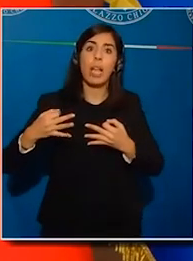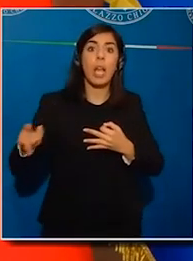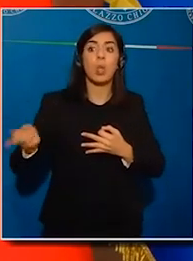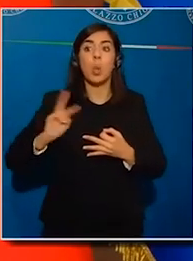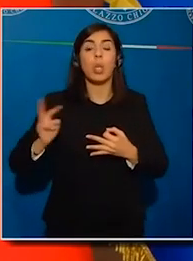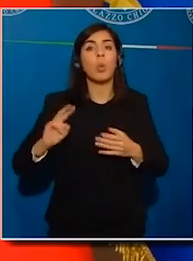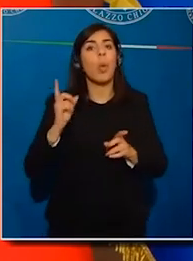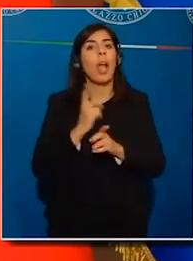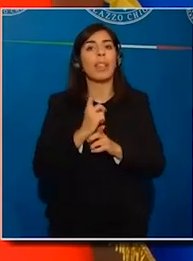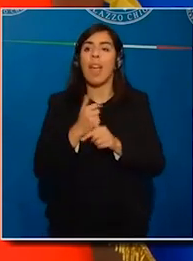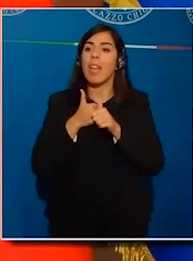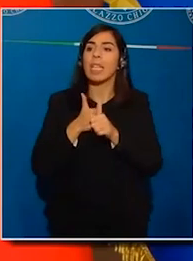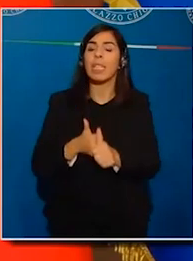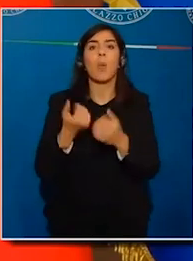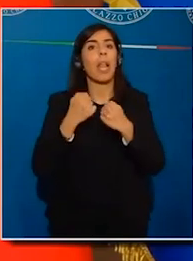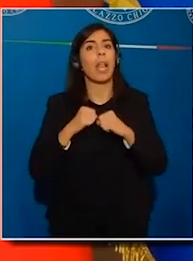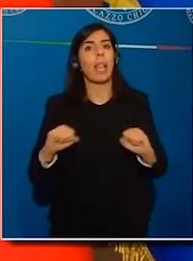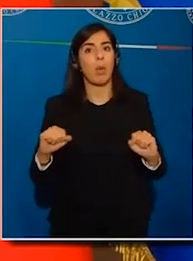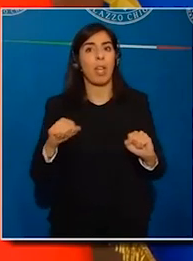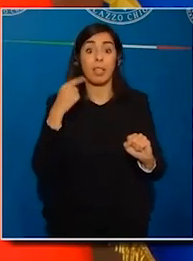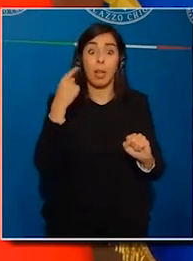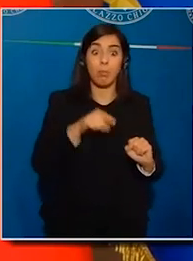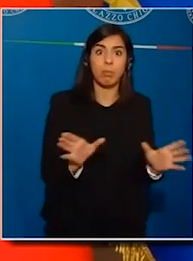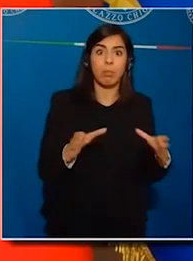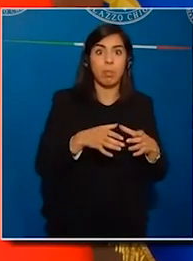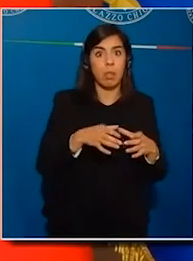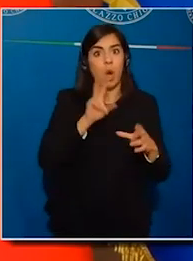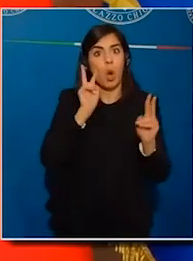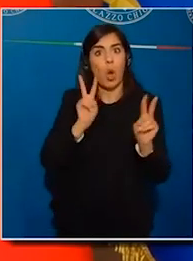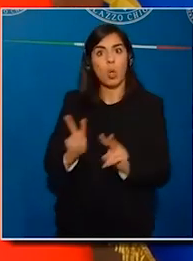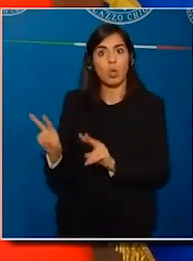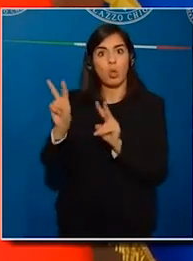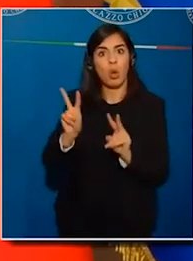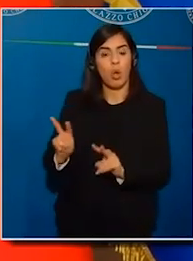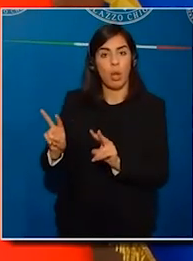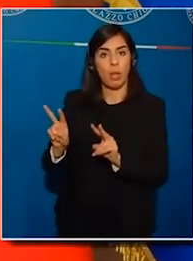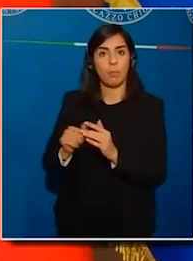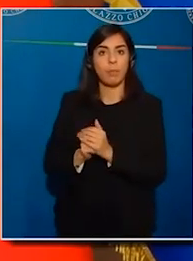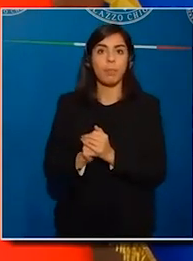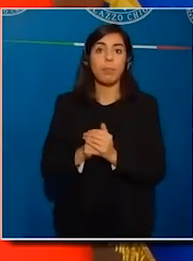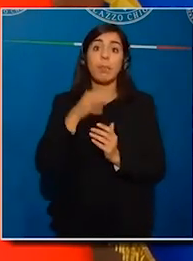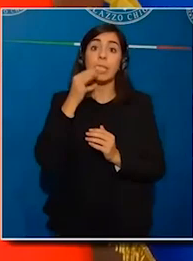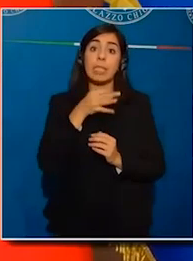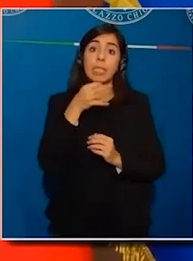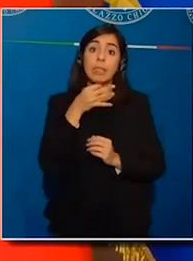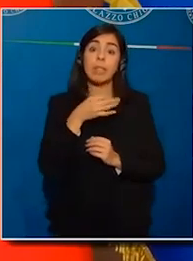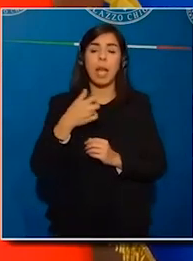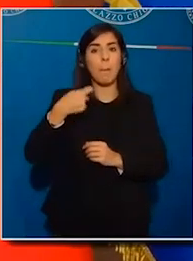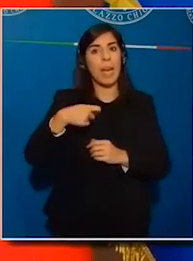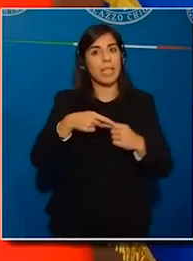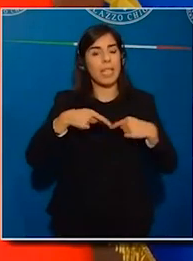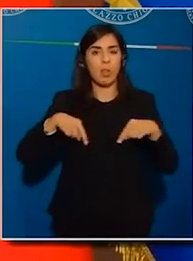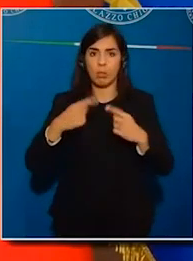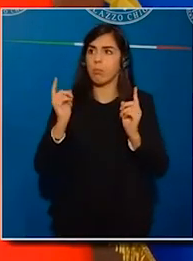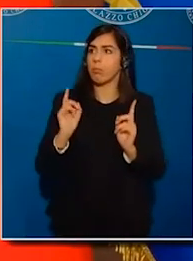delle istituzioni democratiche del Paese. Quindi chi chiede al Presidente del Consiglio, in questo